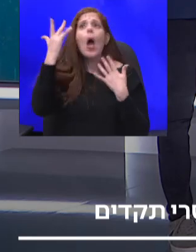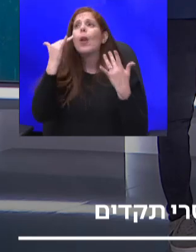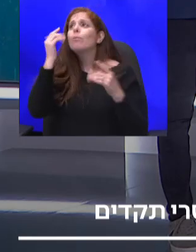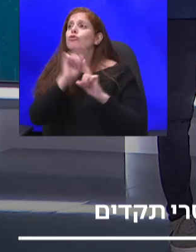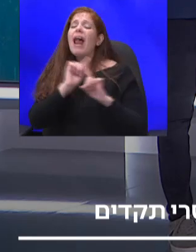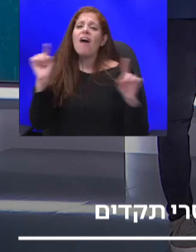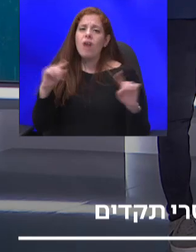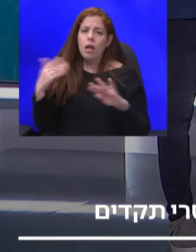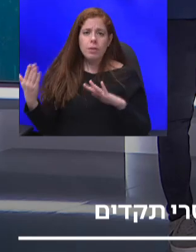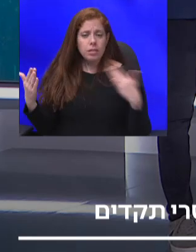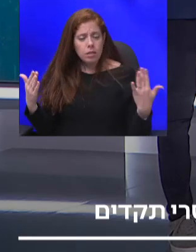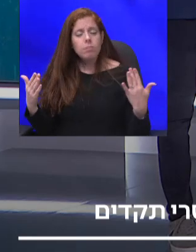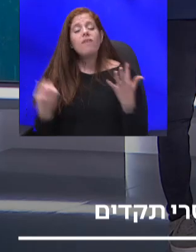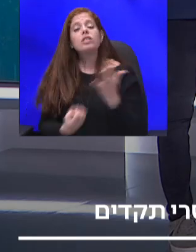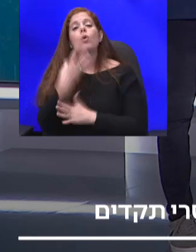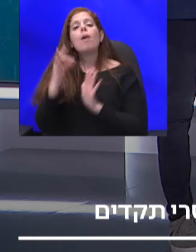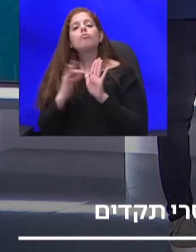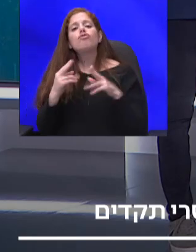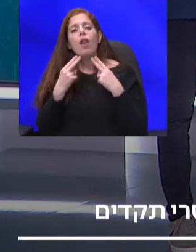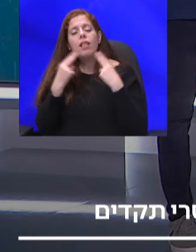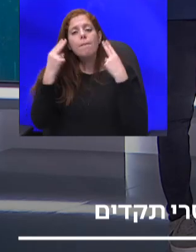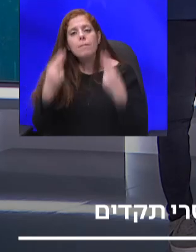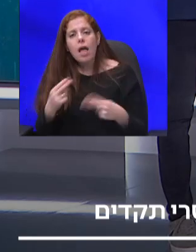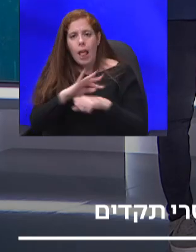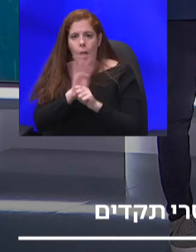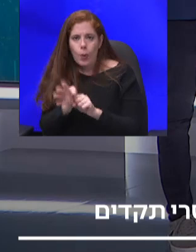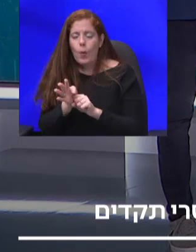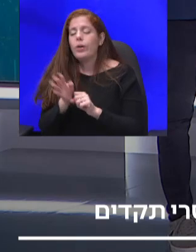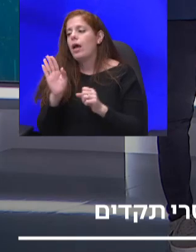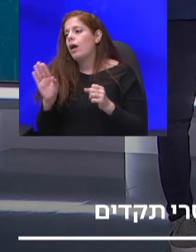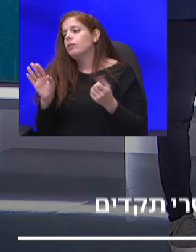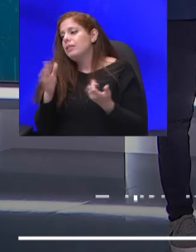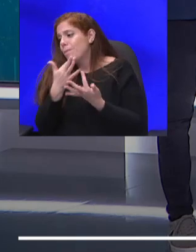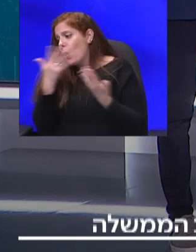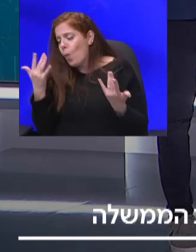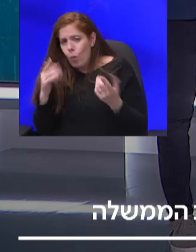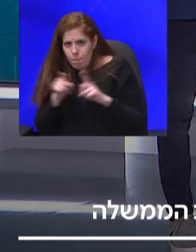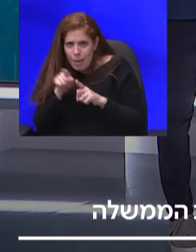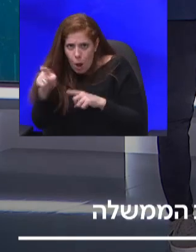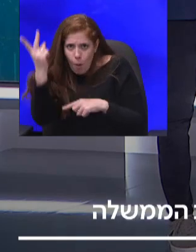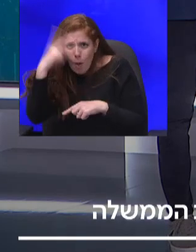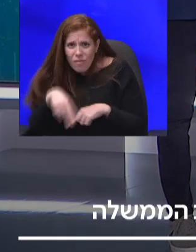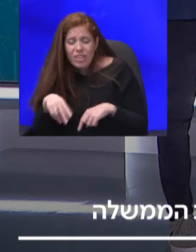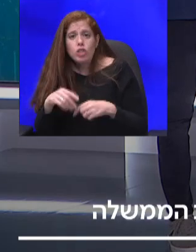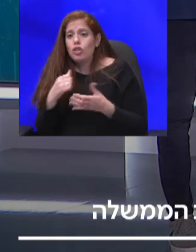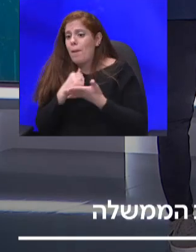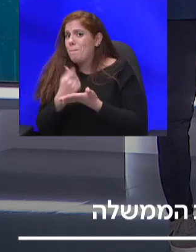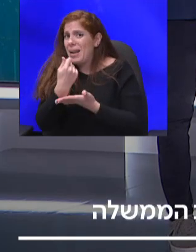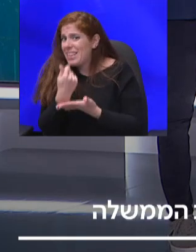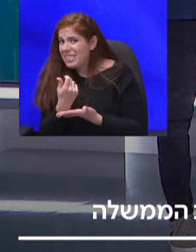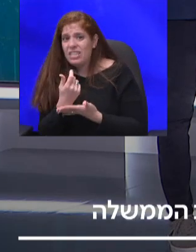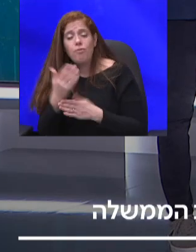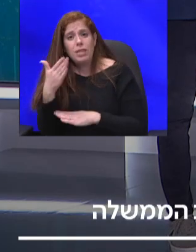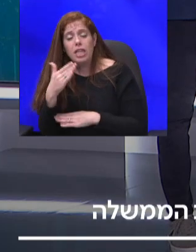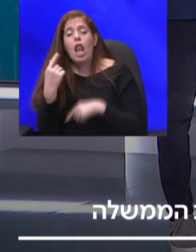מענה לקורונה גם לזו הכלכלית והחברתית זה ברור, מי כמוך מבין את זה שבלי תקציב מדינה לשנת 21 אי